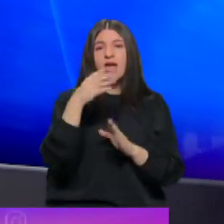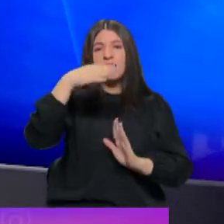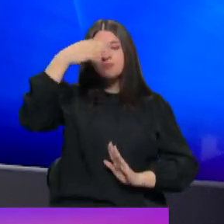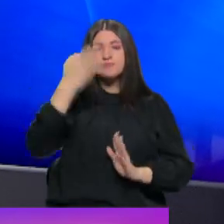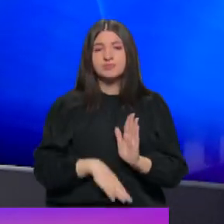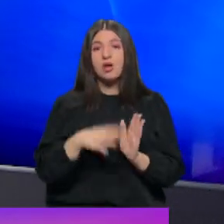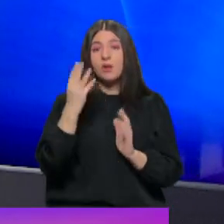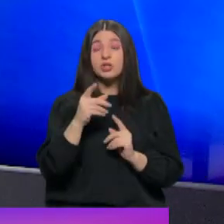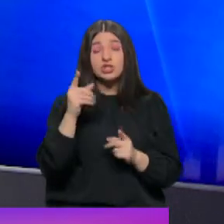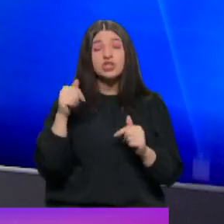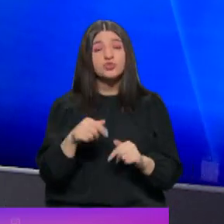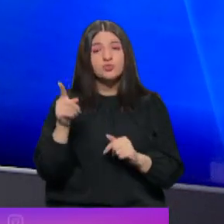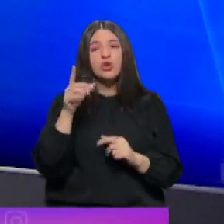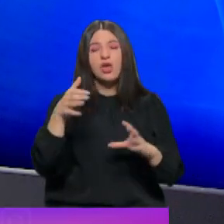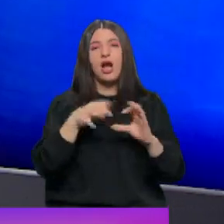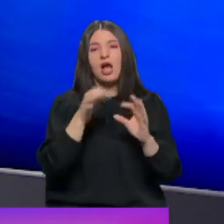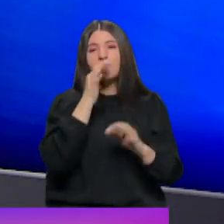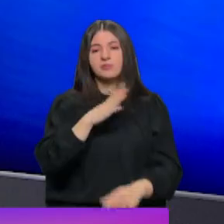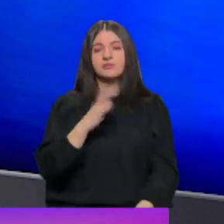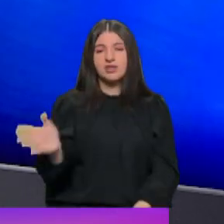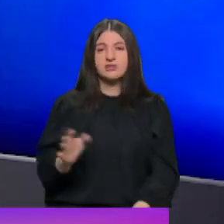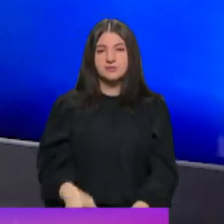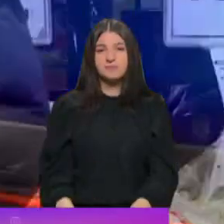indirimdi. İşte şimdi ona ilişkin haberimiz.